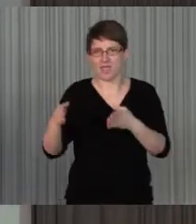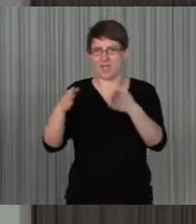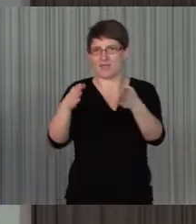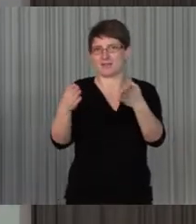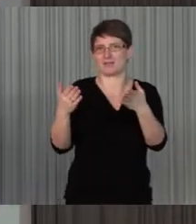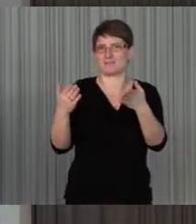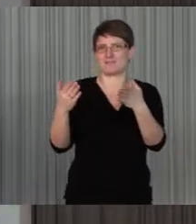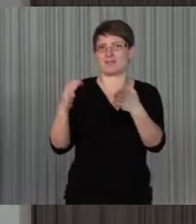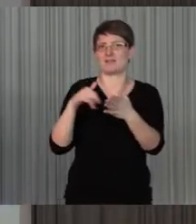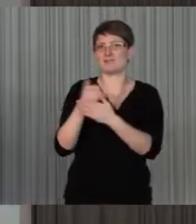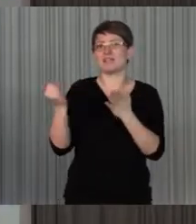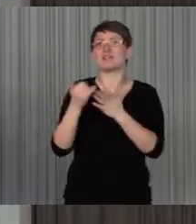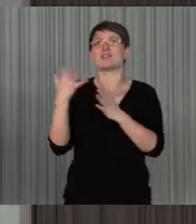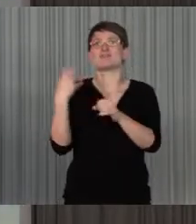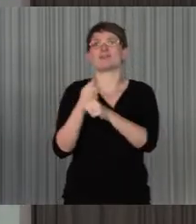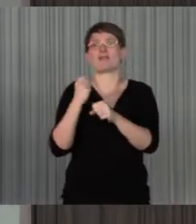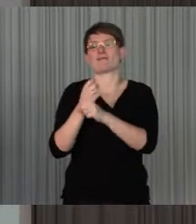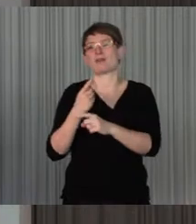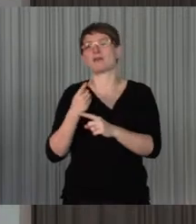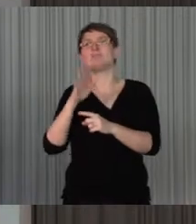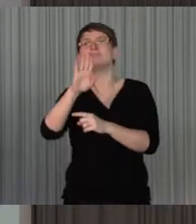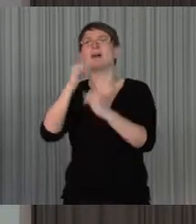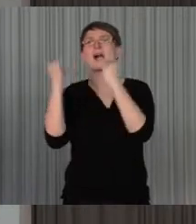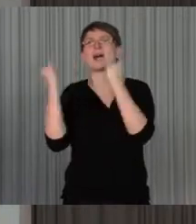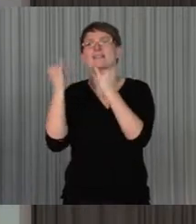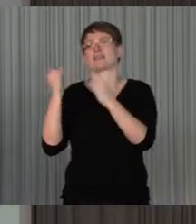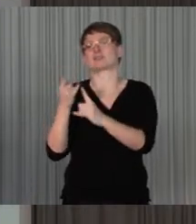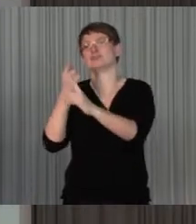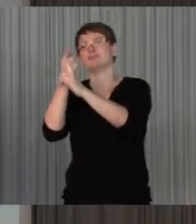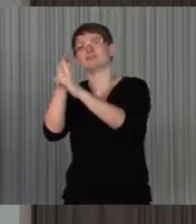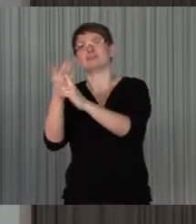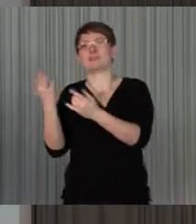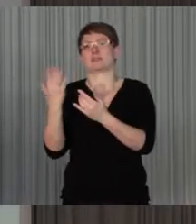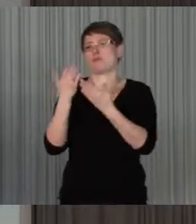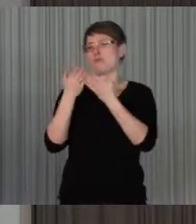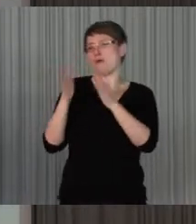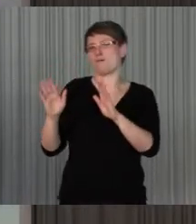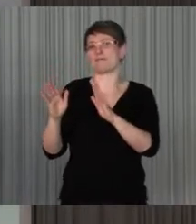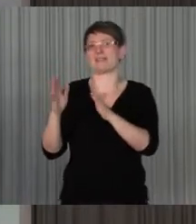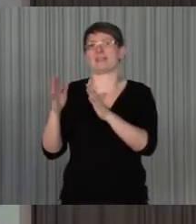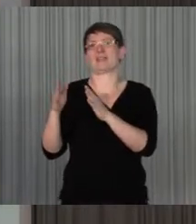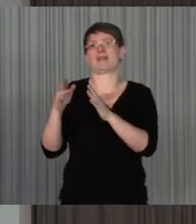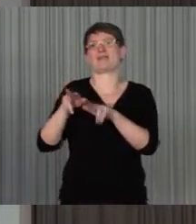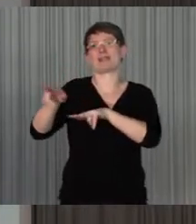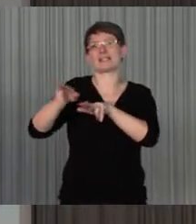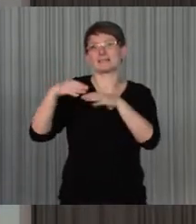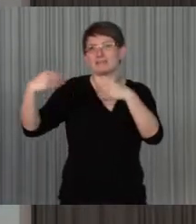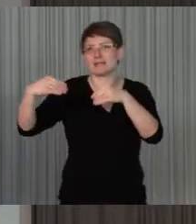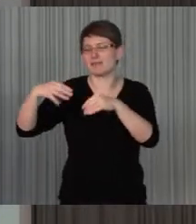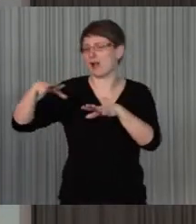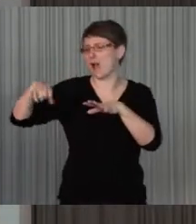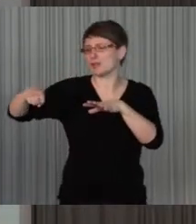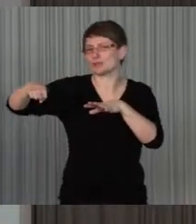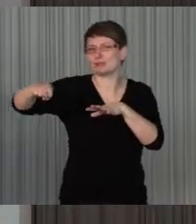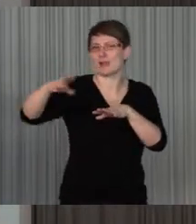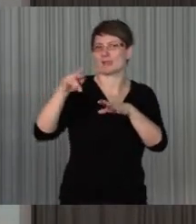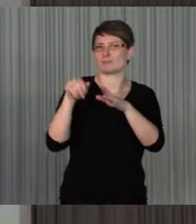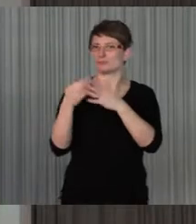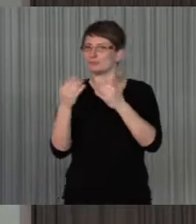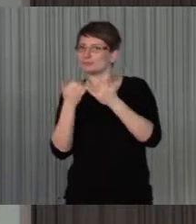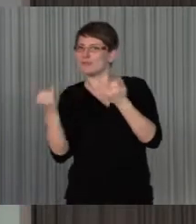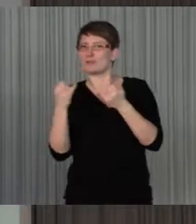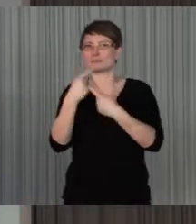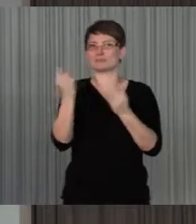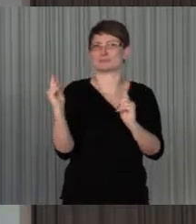zu Ihrer Einrichtung geht, die nächsten öffentlichen Verkehrsmittel, Haltestellen und Ähnliches, schaffen Sie da eine Revolution